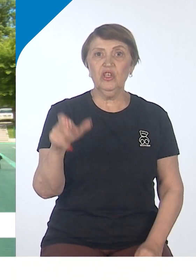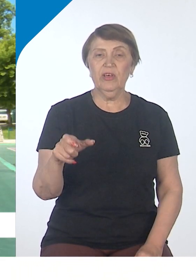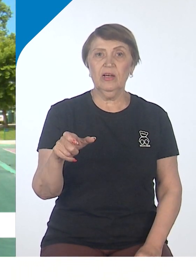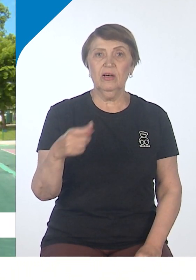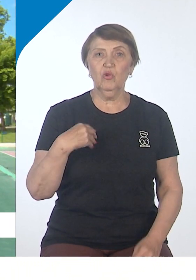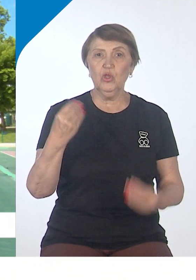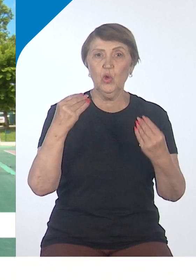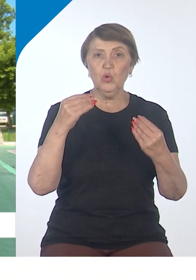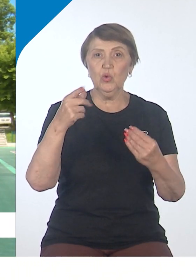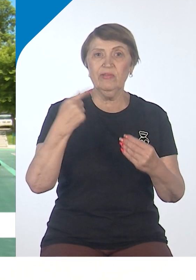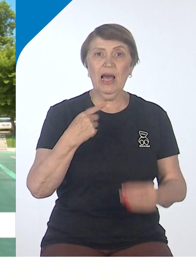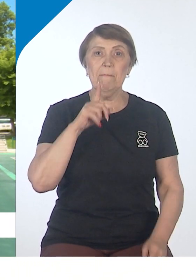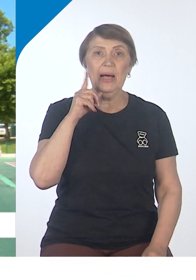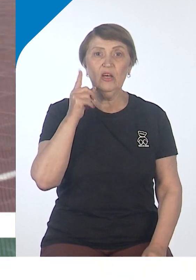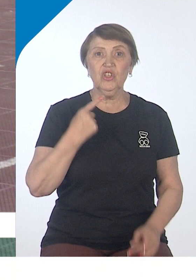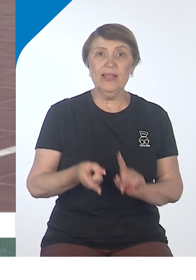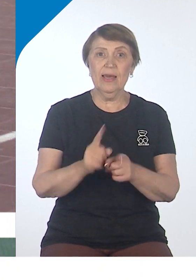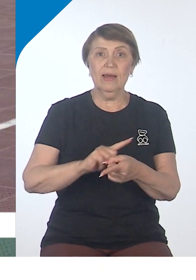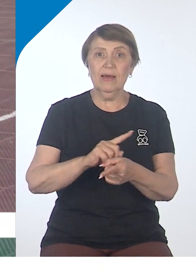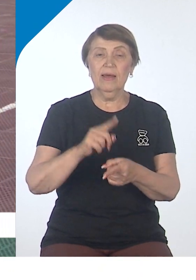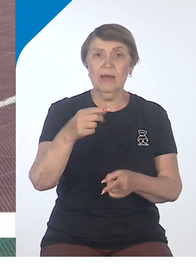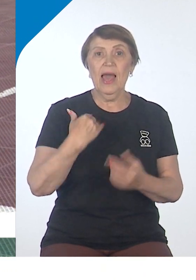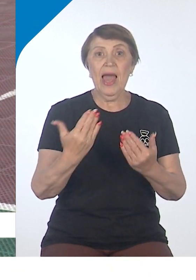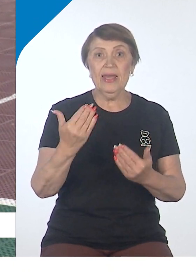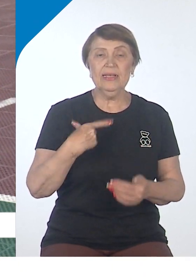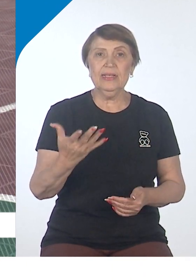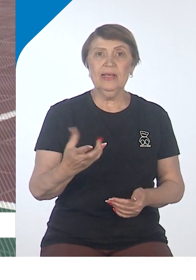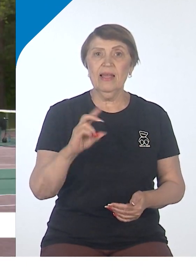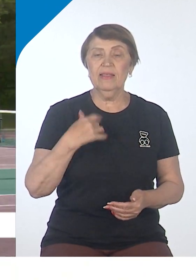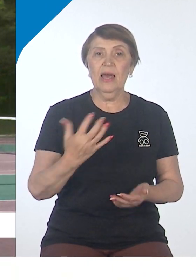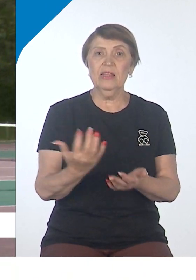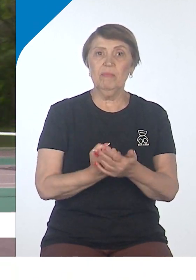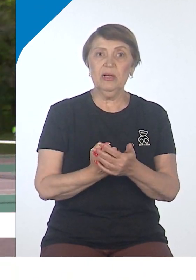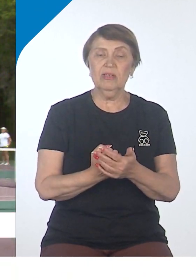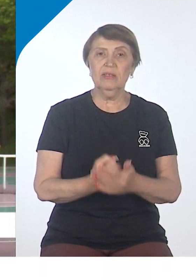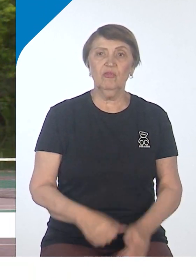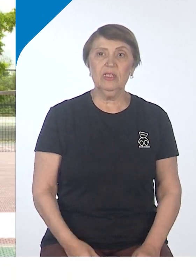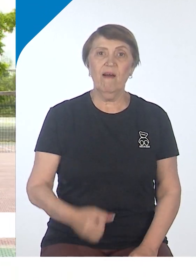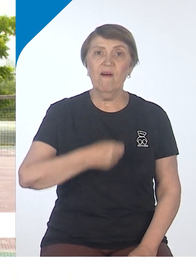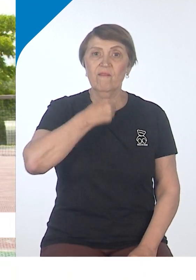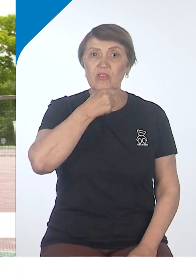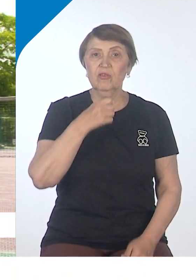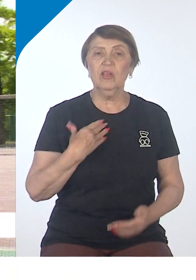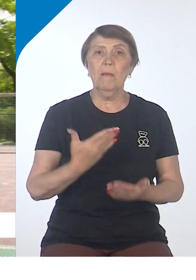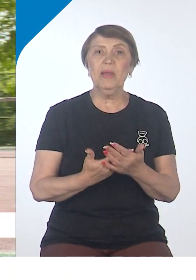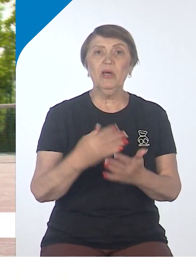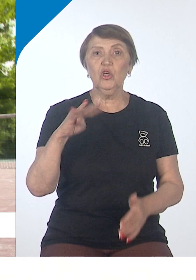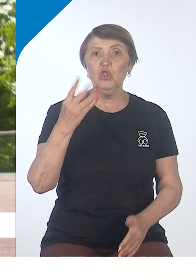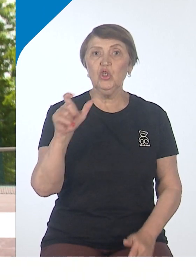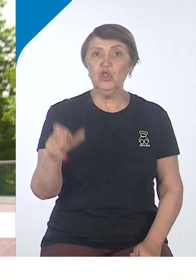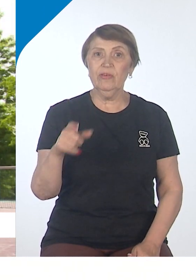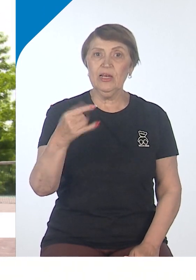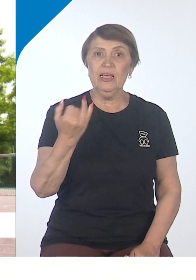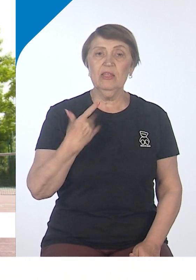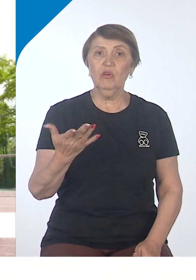искусственного омоложения могли воспользоваться теннисисты, если не набирался в возрастной кворум, хотя бы четыре участника, или же по